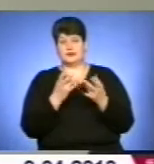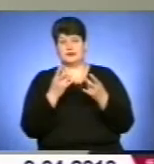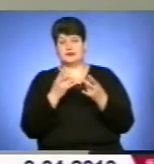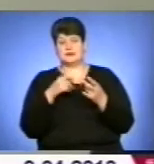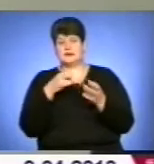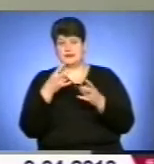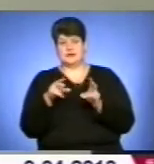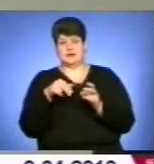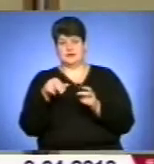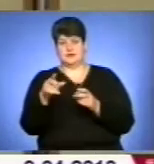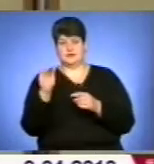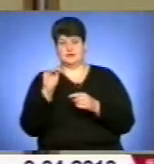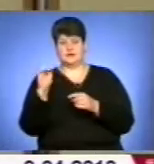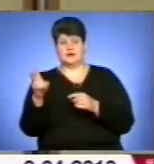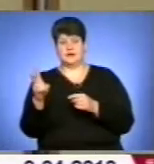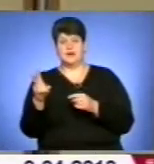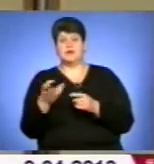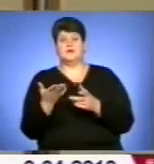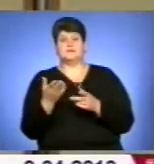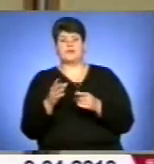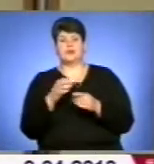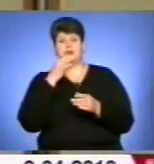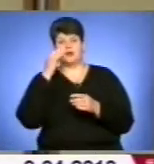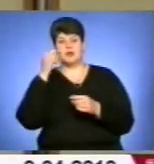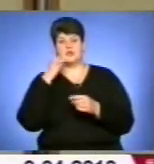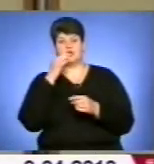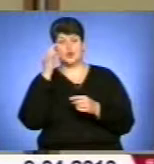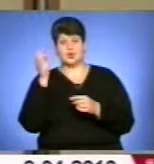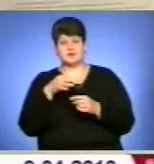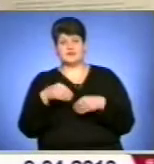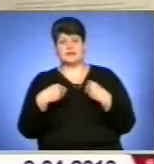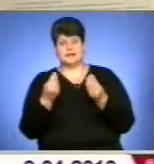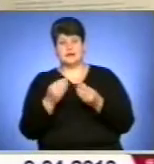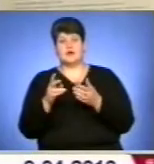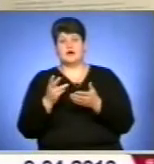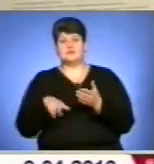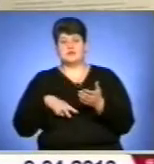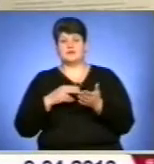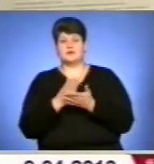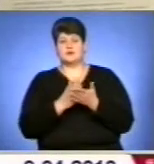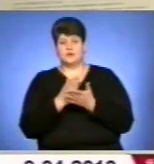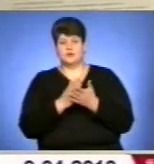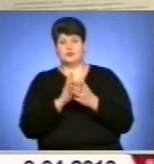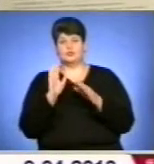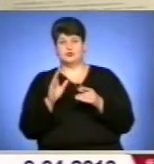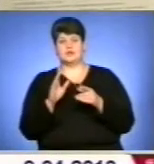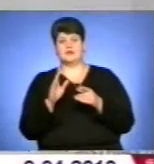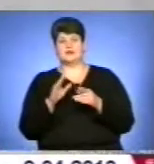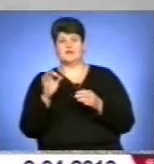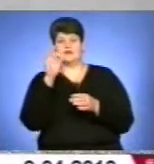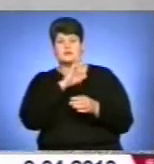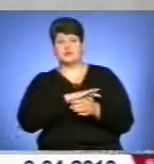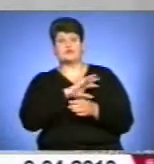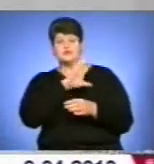надання цих адміністративних послуг. Досвід надання адміністративних послуг за принципом єдиного вікна активно використовують в усьому